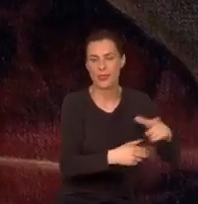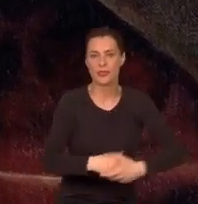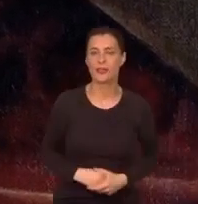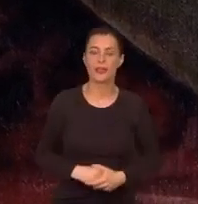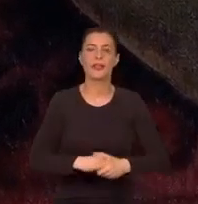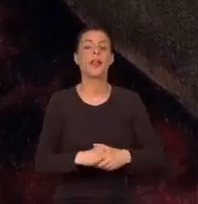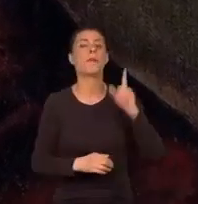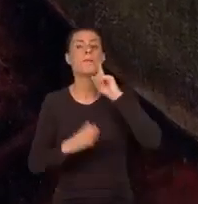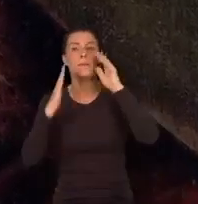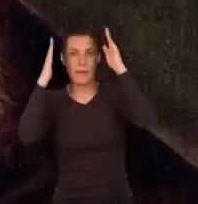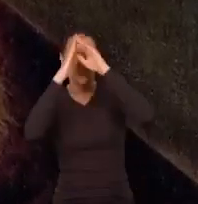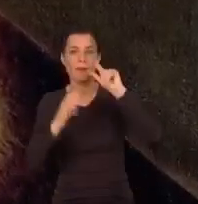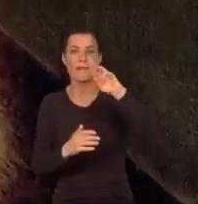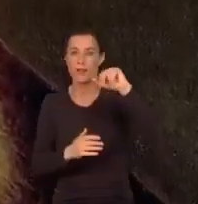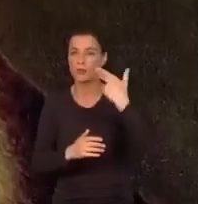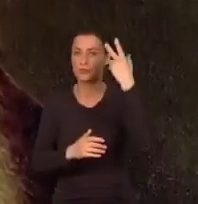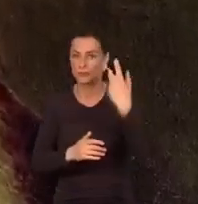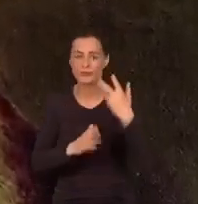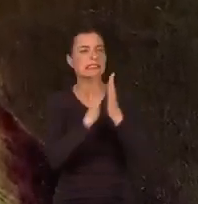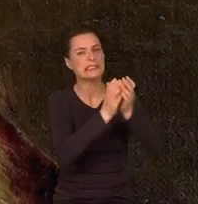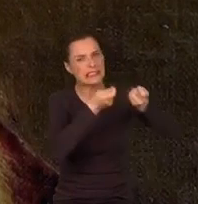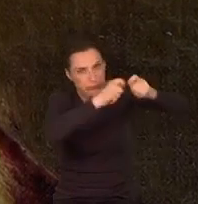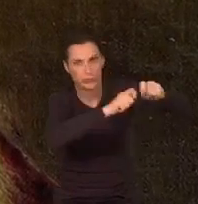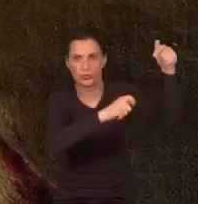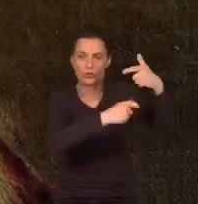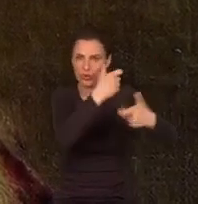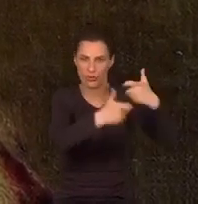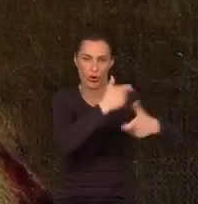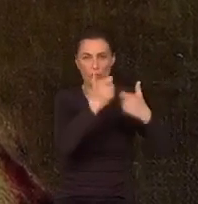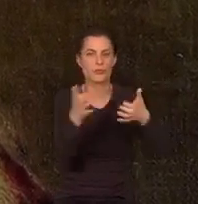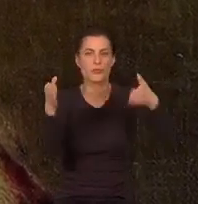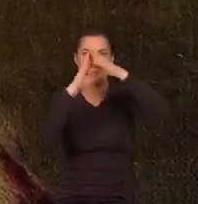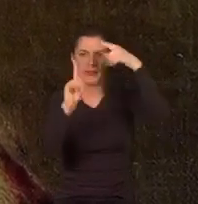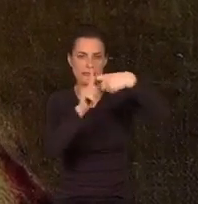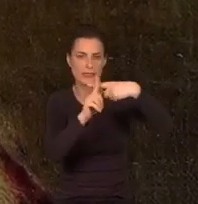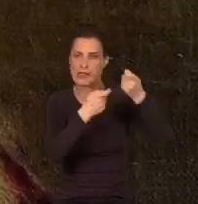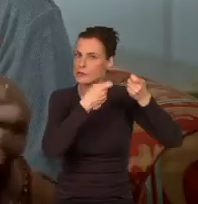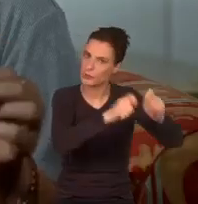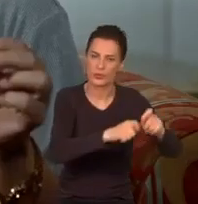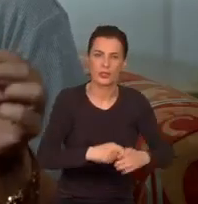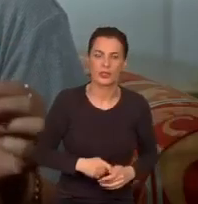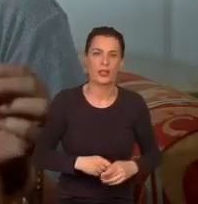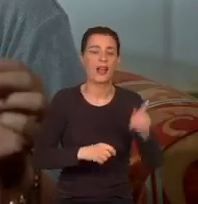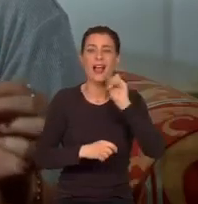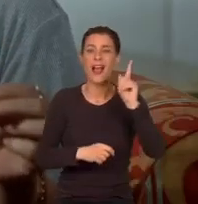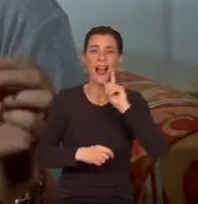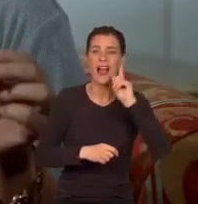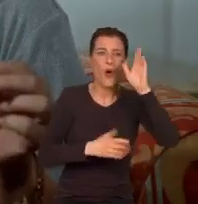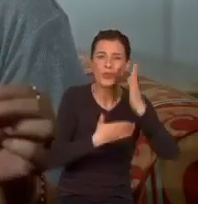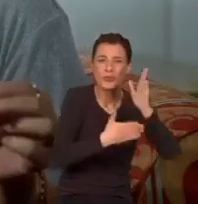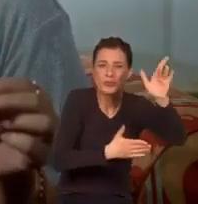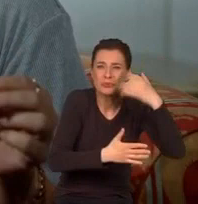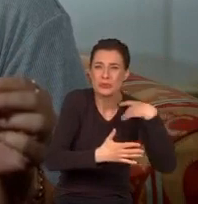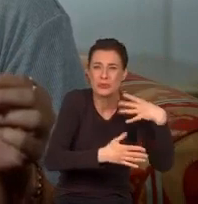Paweł III zmusił Michała Anioła, by został architektem Bazyliki św. Piotra. Artysta w tym czasie miał już